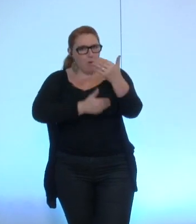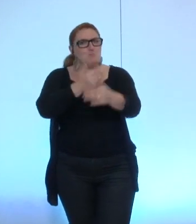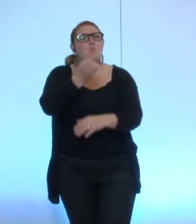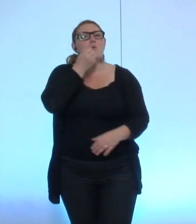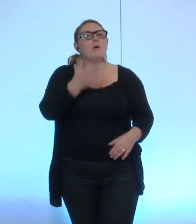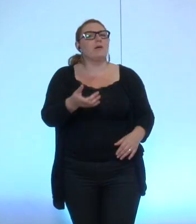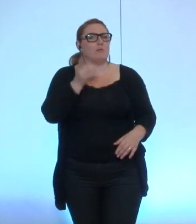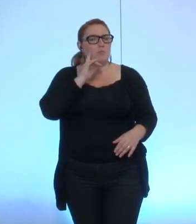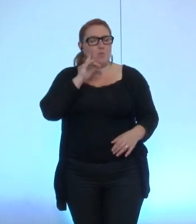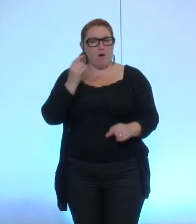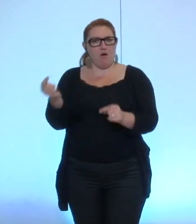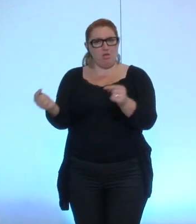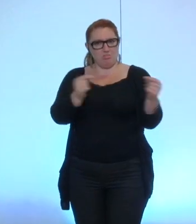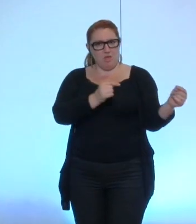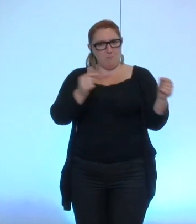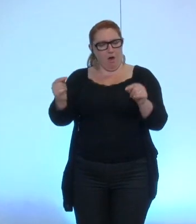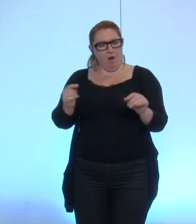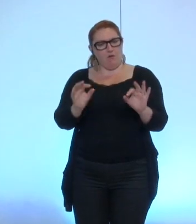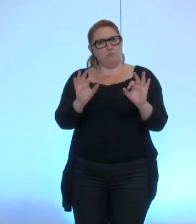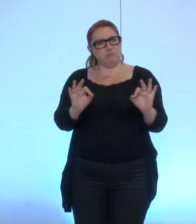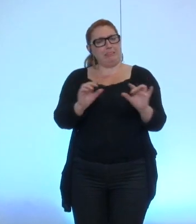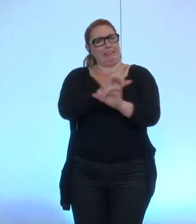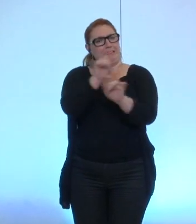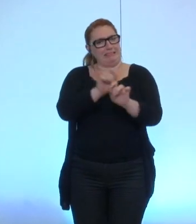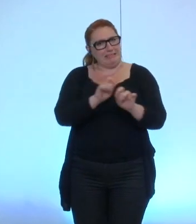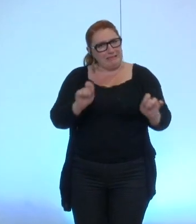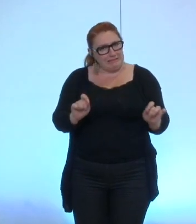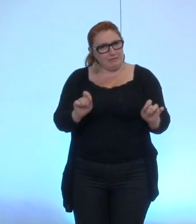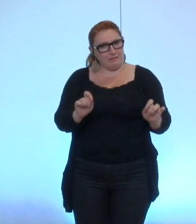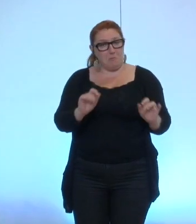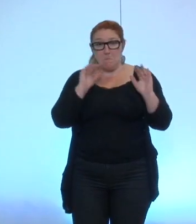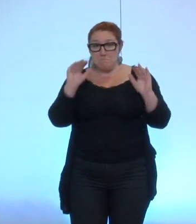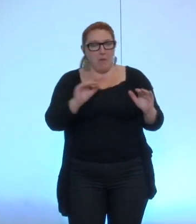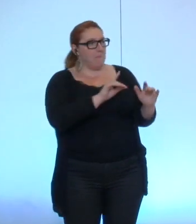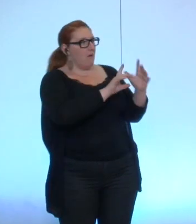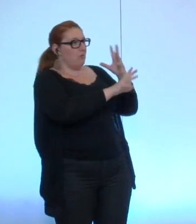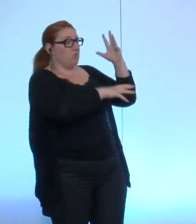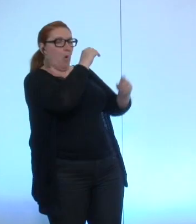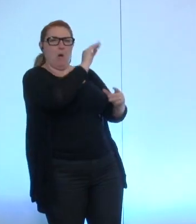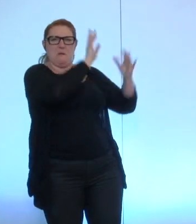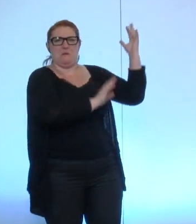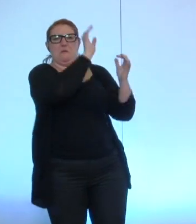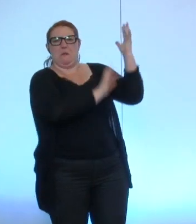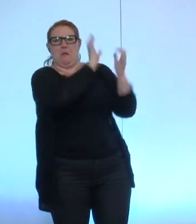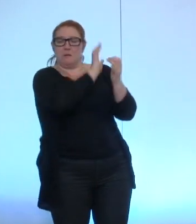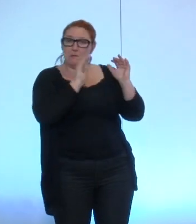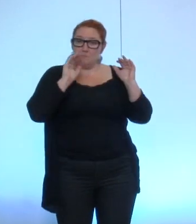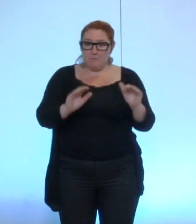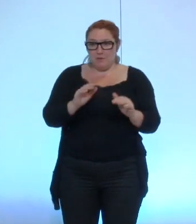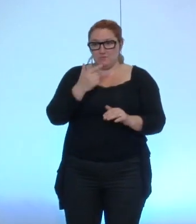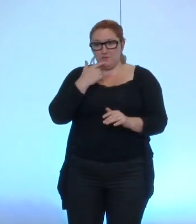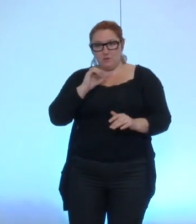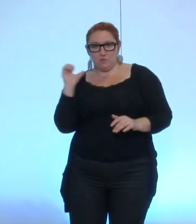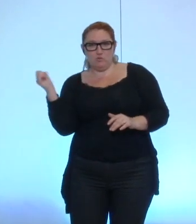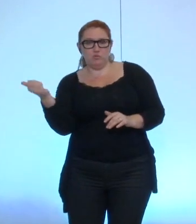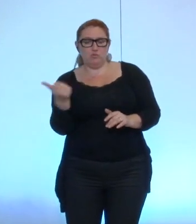débat qui a été digne de la part de tout le monde malgré la pression qu'on avait derrière et je crois que ça a fait bouger les lignes un peu de tout